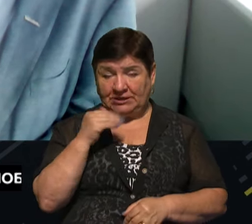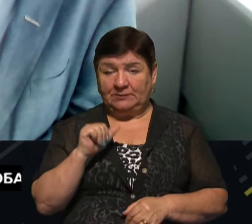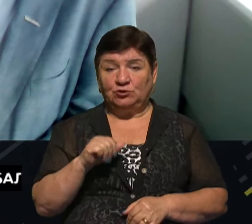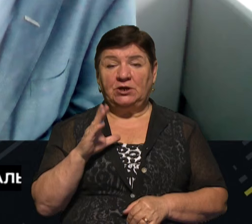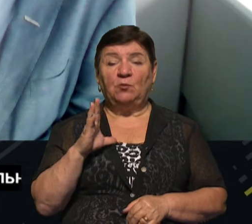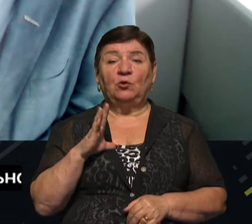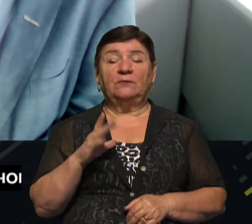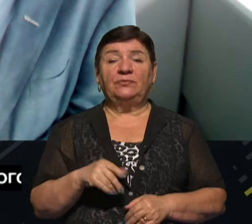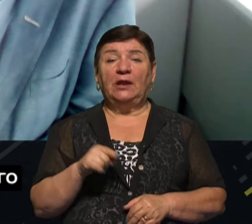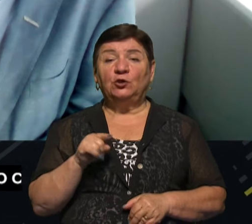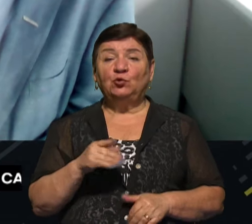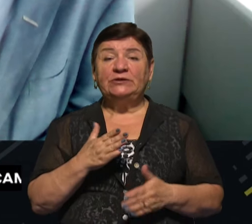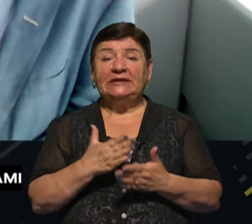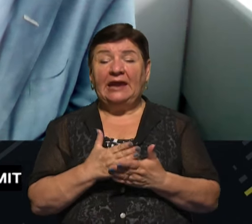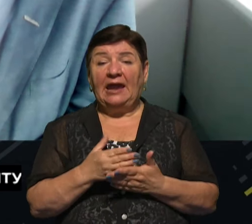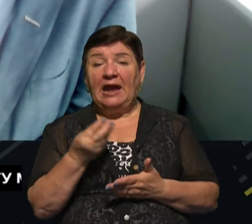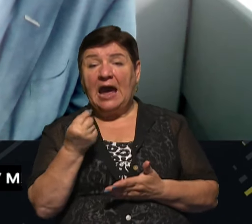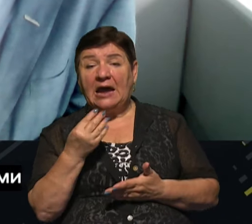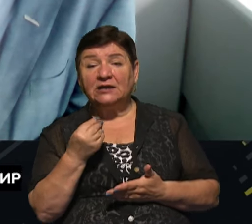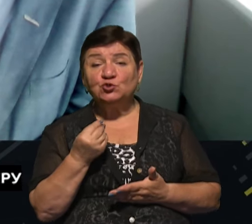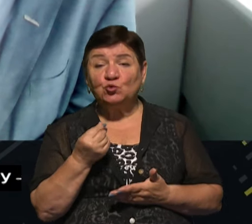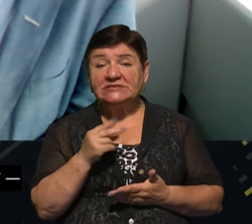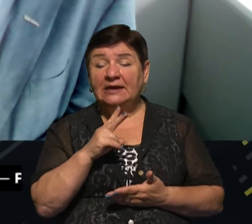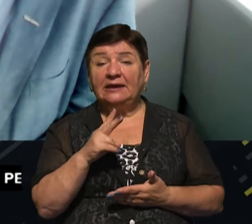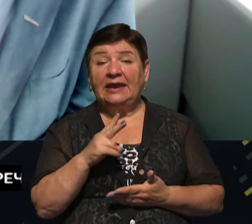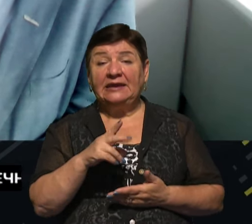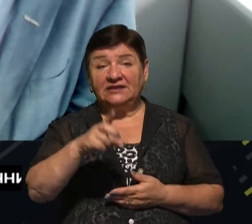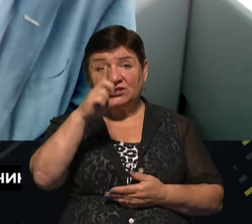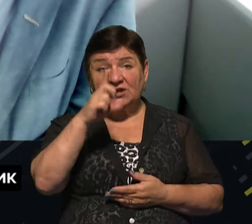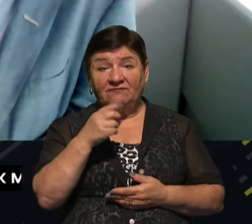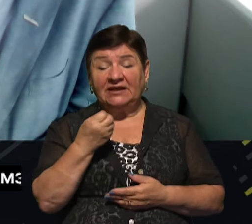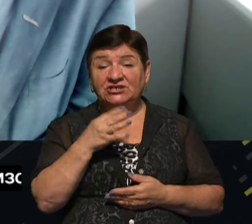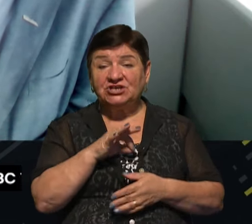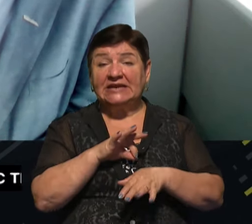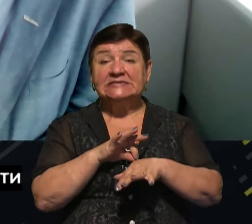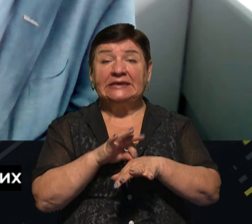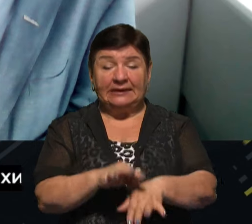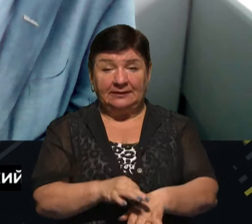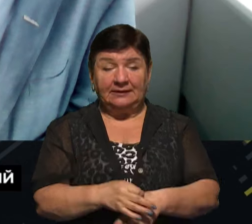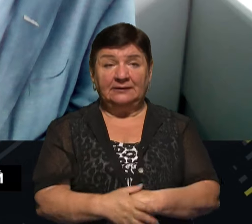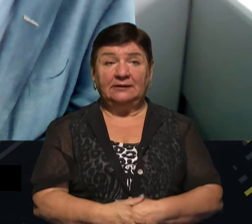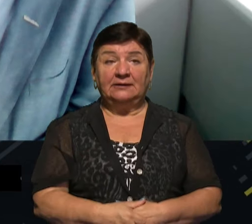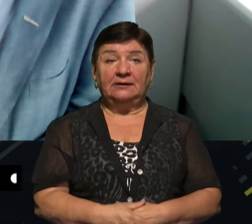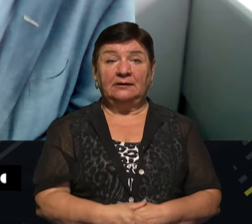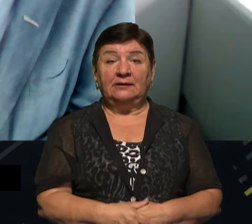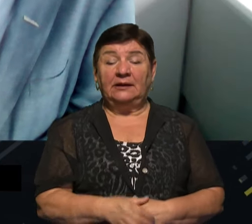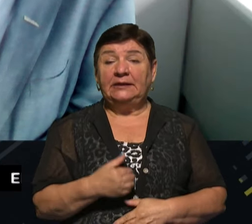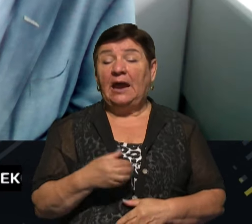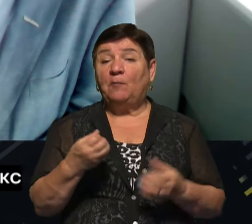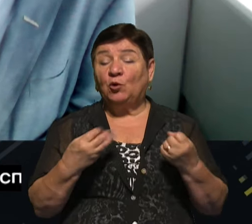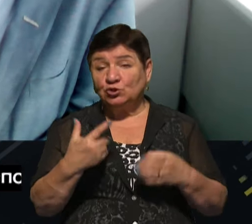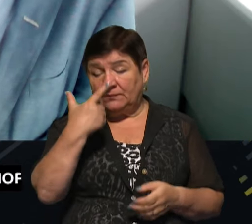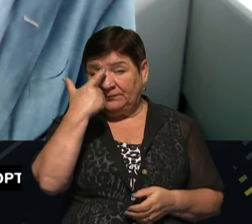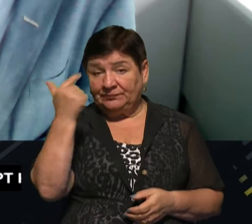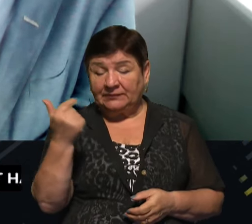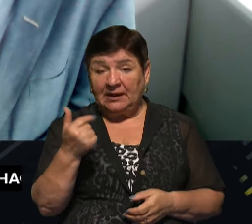що тут є ресурс, який держава ще не задіяла. Я просто наголошую, що Пенні